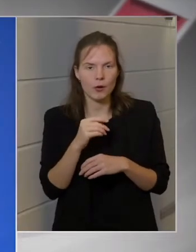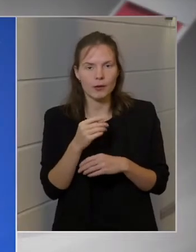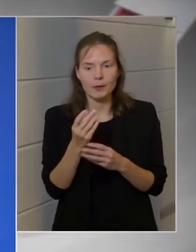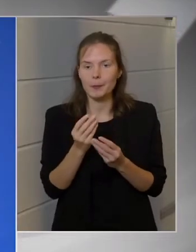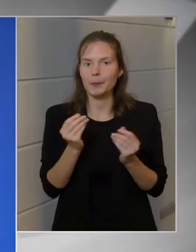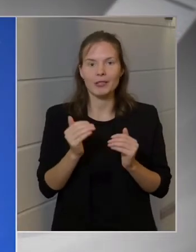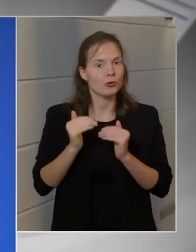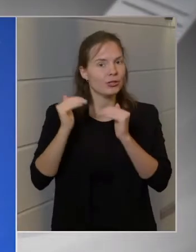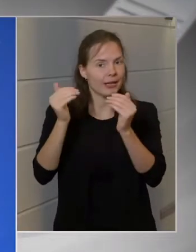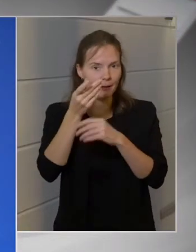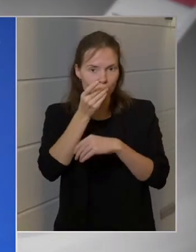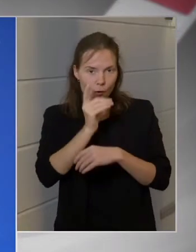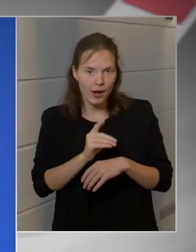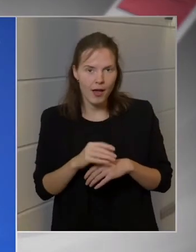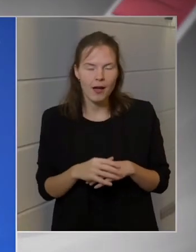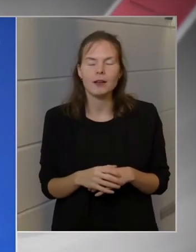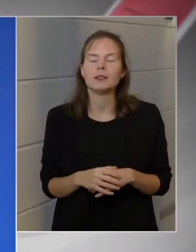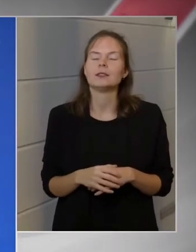volna.